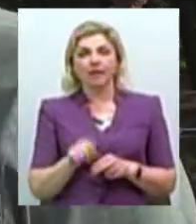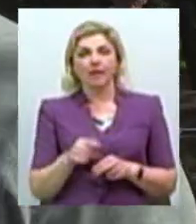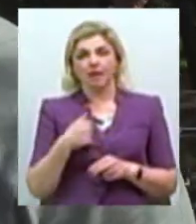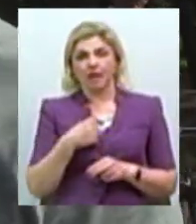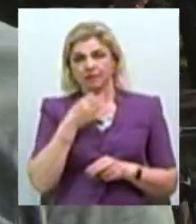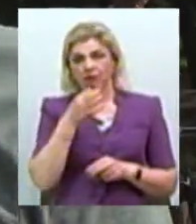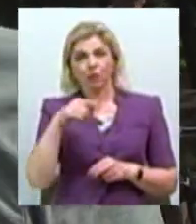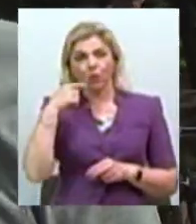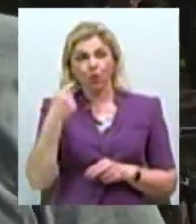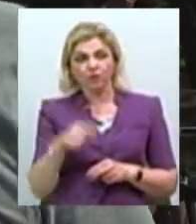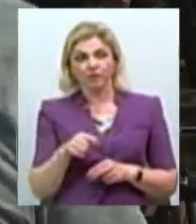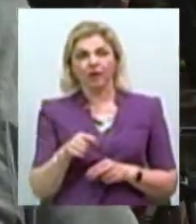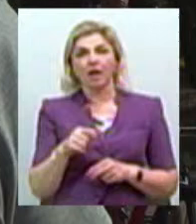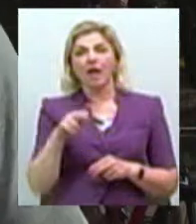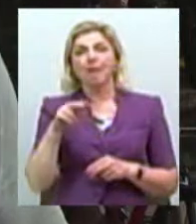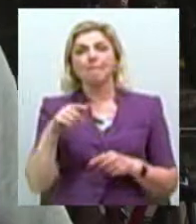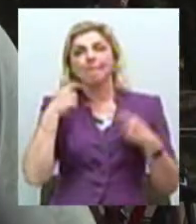скажу російською, перше вважання чуми.